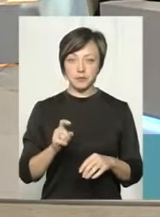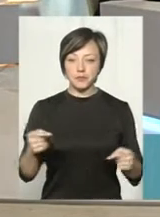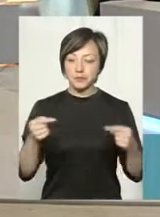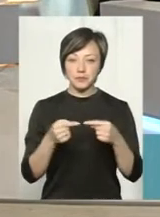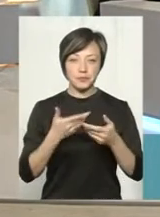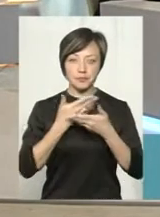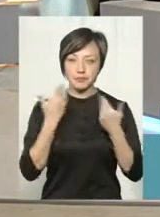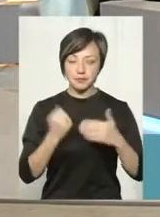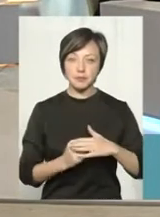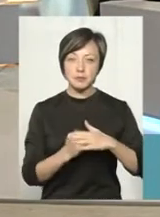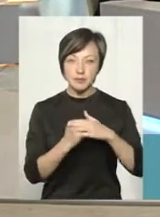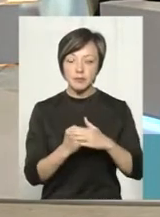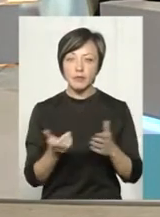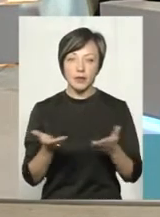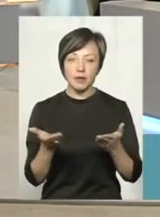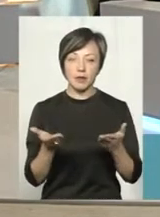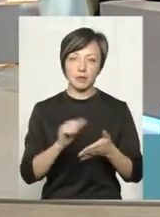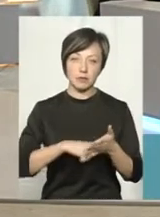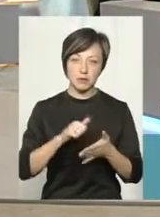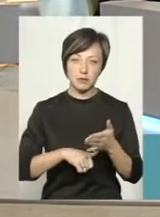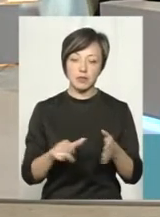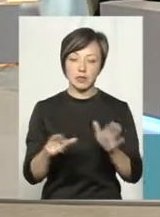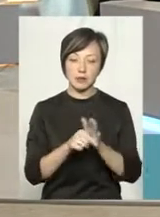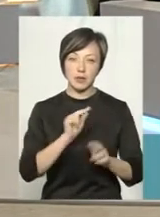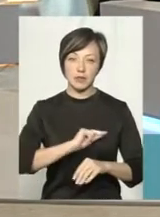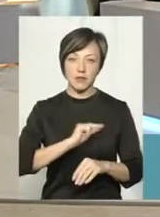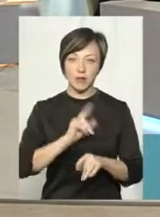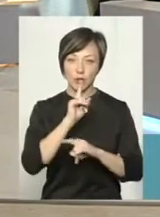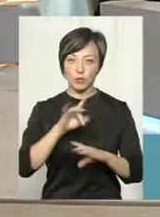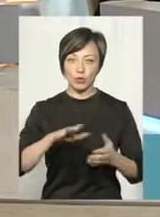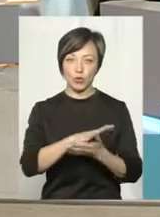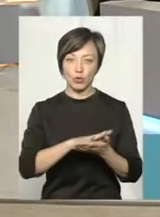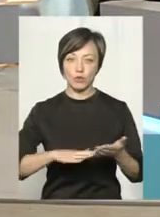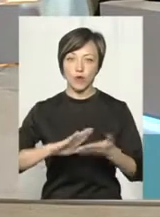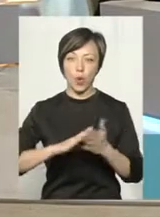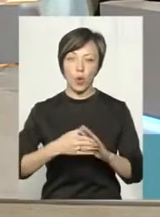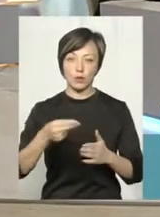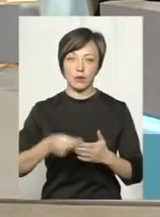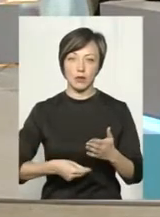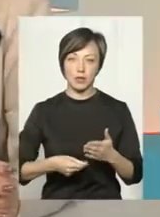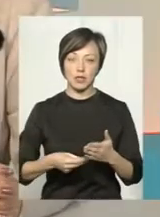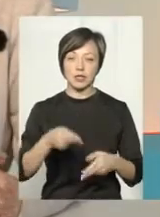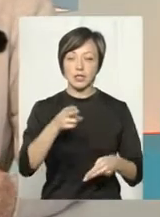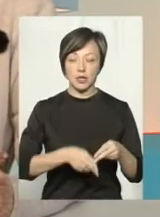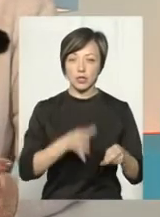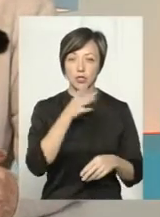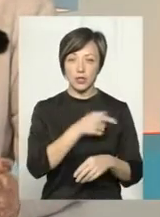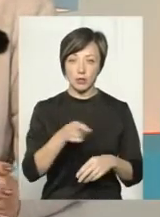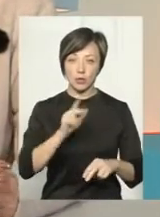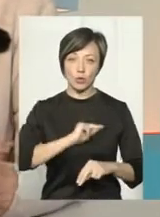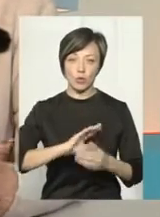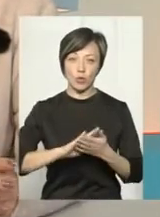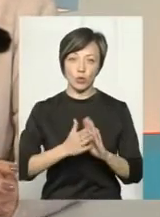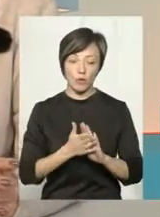визначає підстав, з яких мотивів з працівником не буде продовжено контракт. Тобто закінчення терміну трудового